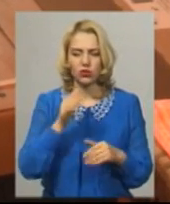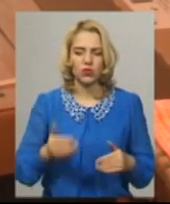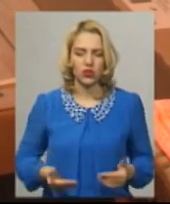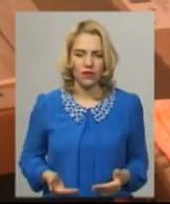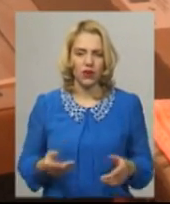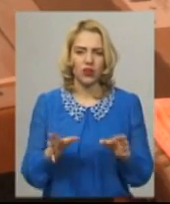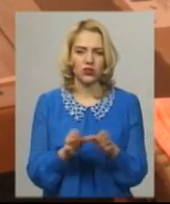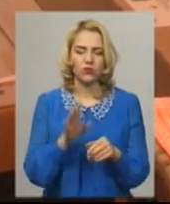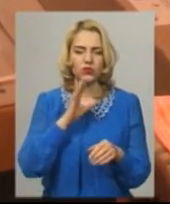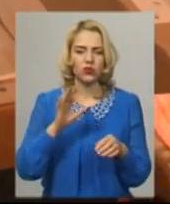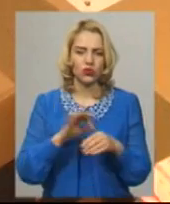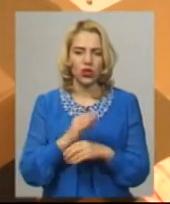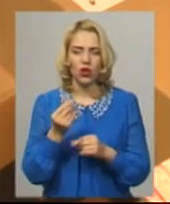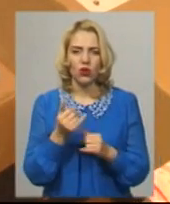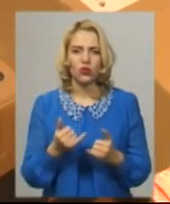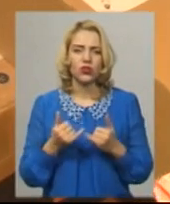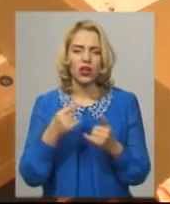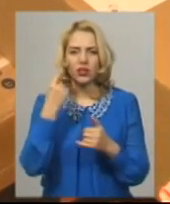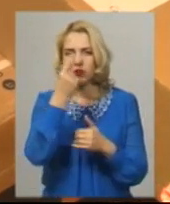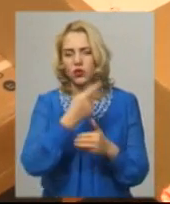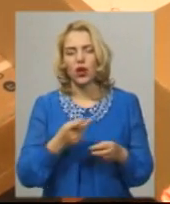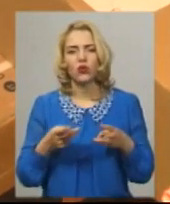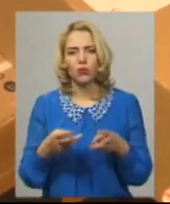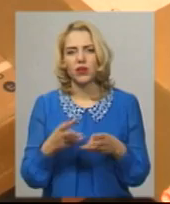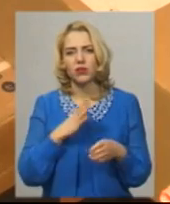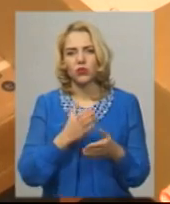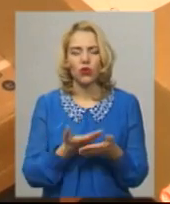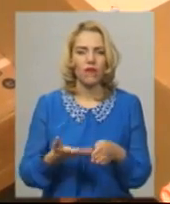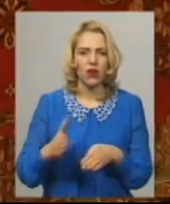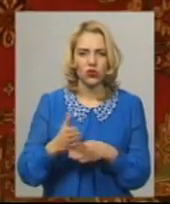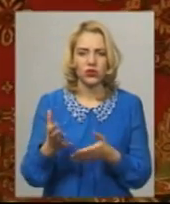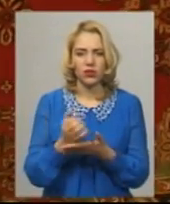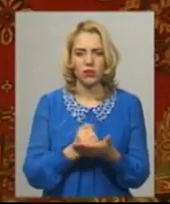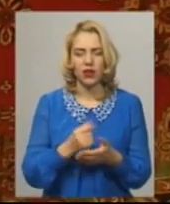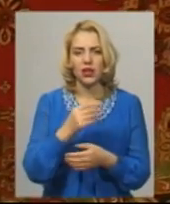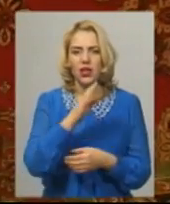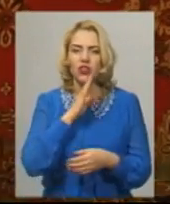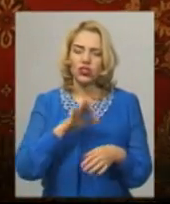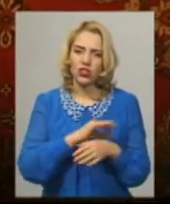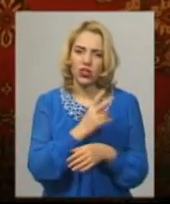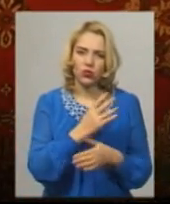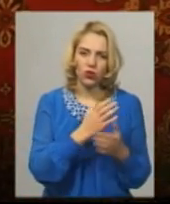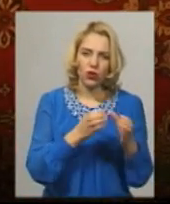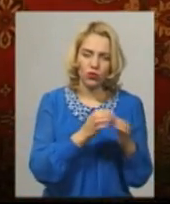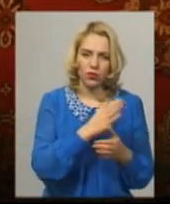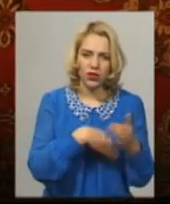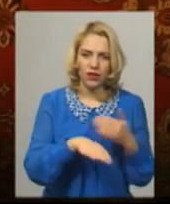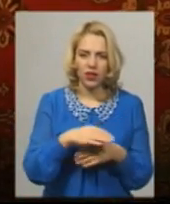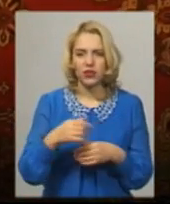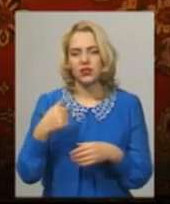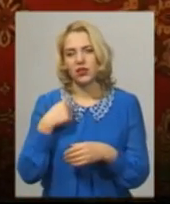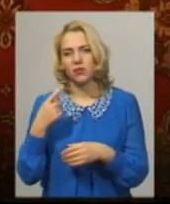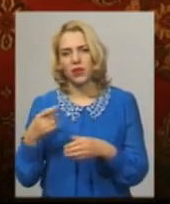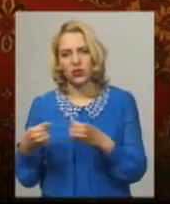тисяч гривень на підключення індивідуального опалення важко було зібрати. Додає, жінка інвалід 2 групи, він першої. Жили, тепло було,